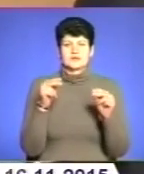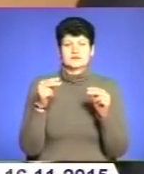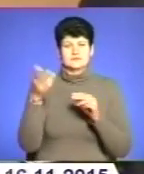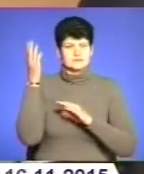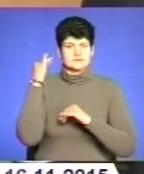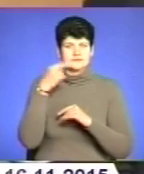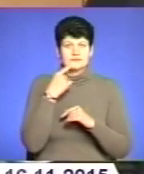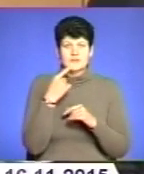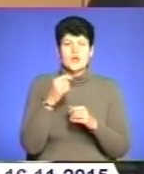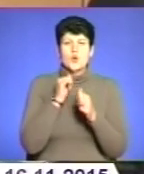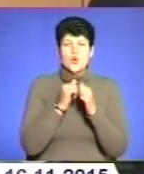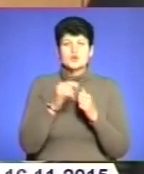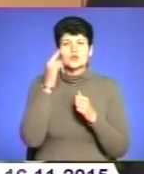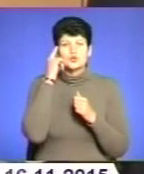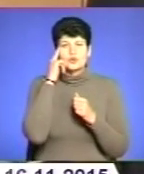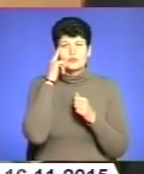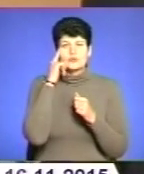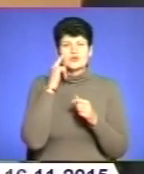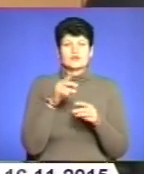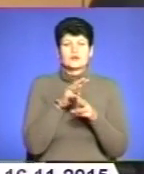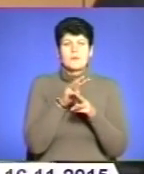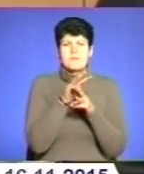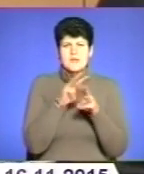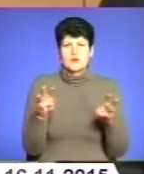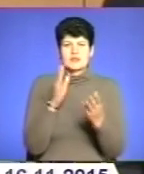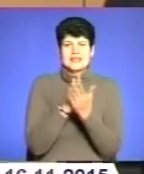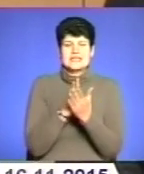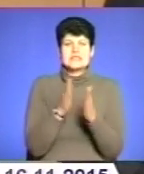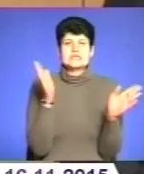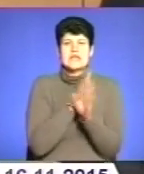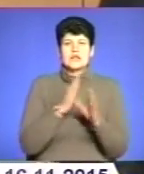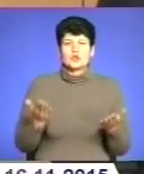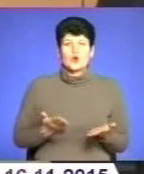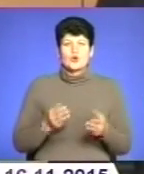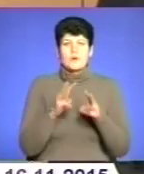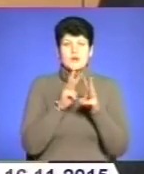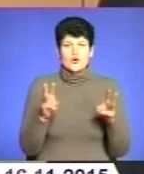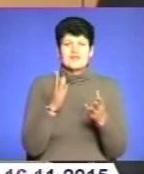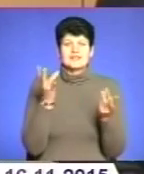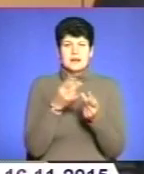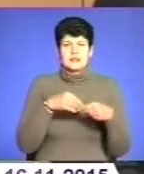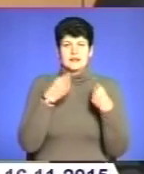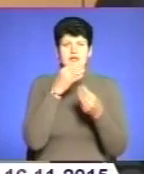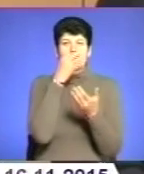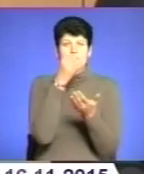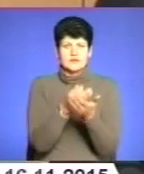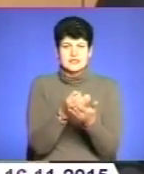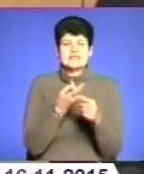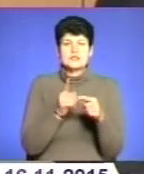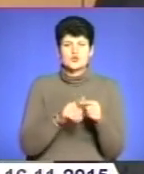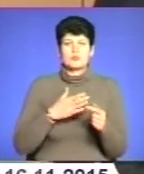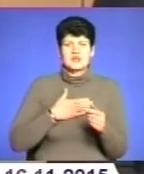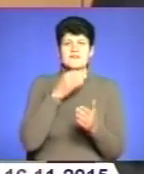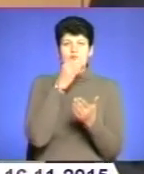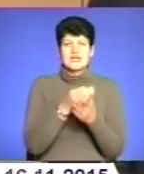що кожен думає, що на тобі мільйонів стан стоїть. І за доні мільйонів мусимо дати ми відповідь. Ми відповідаємо